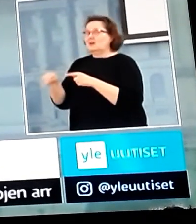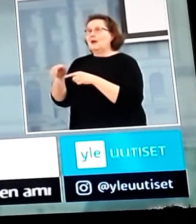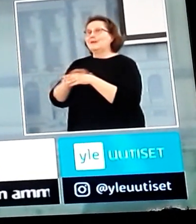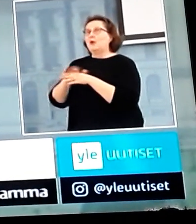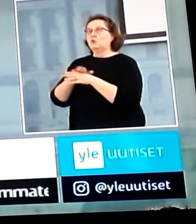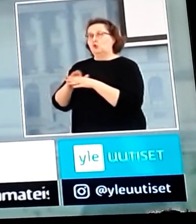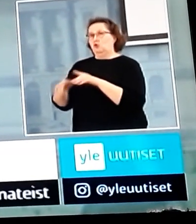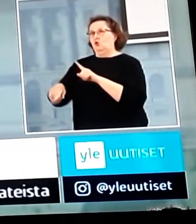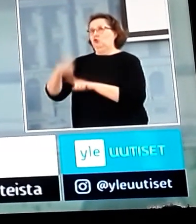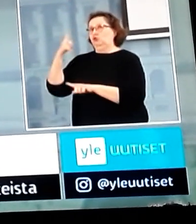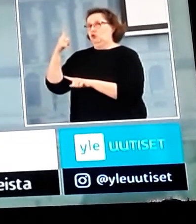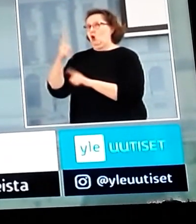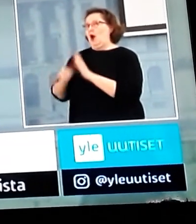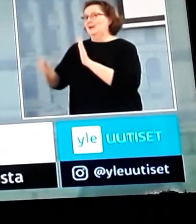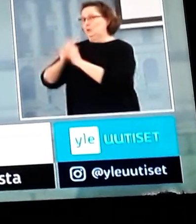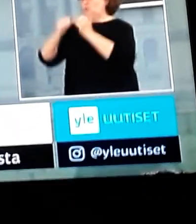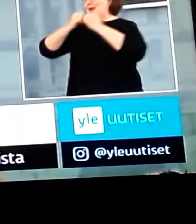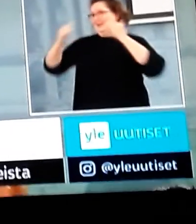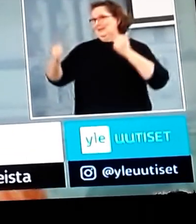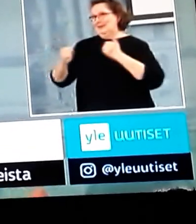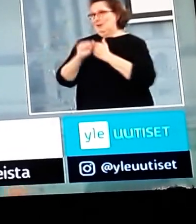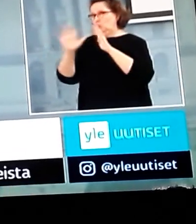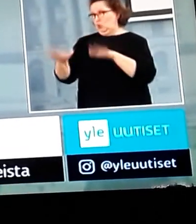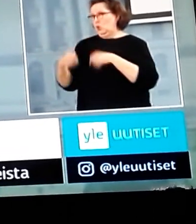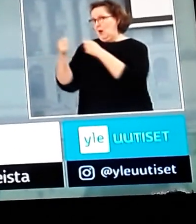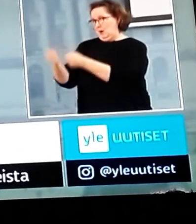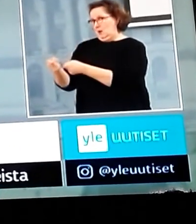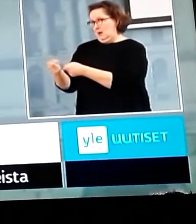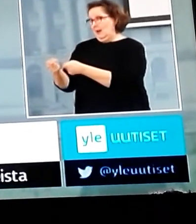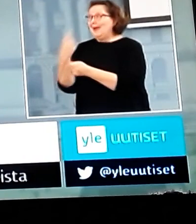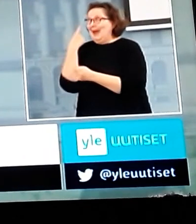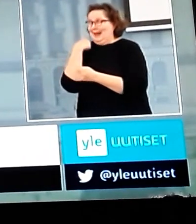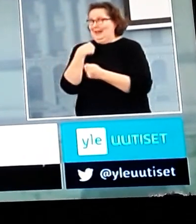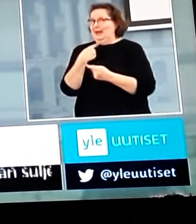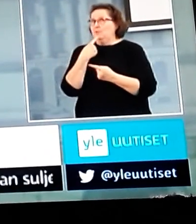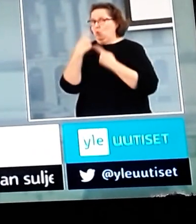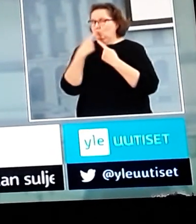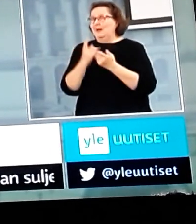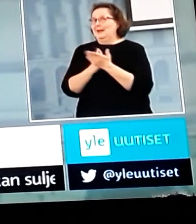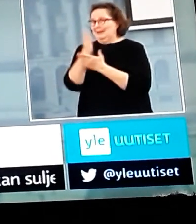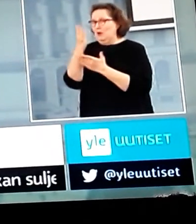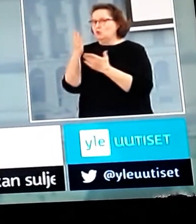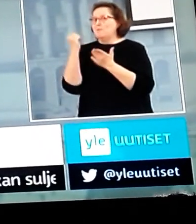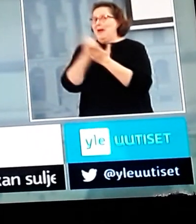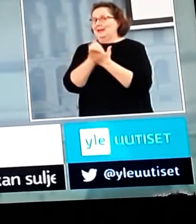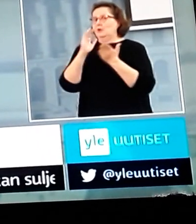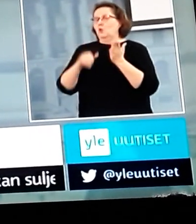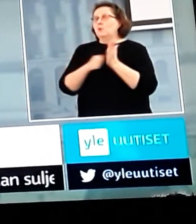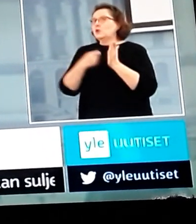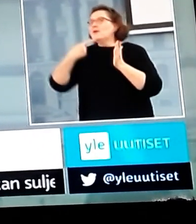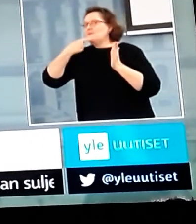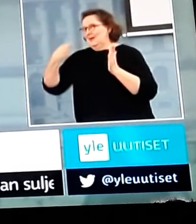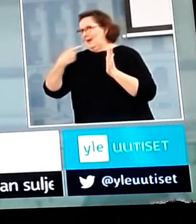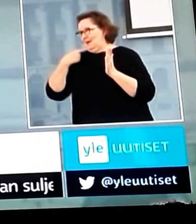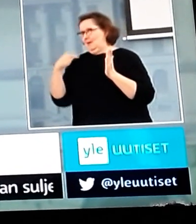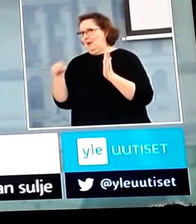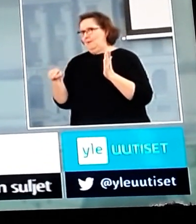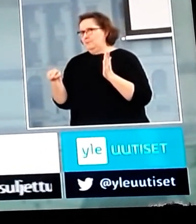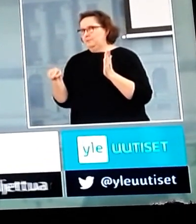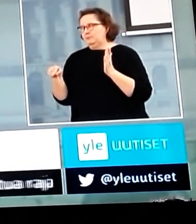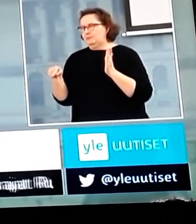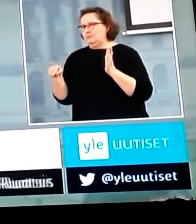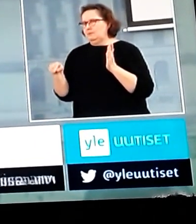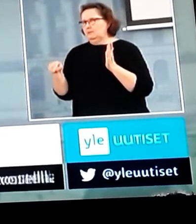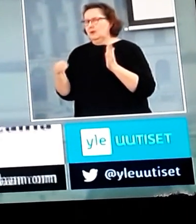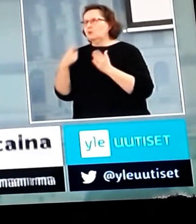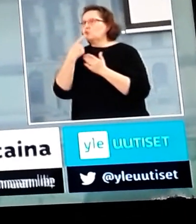annetaan, jos siihen tarve tulee. Tämä oli jo meidän linjauksissa eilen, jotka päätimme, mutta vielä toimenpiteenä tällä hetkellä siihen